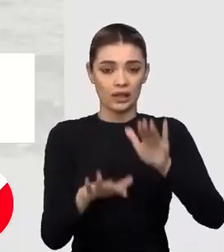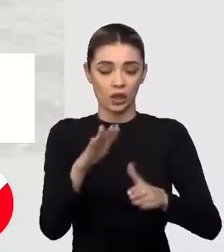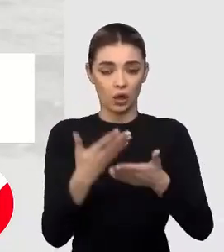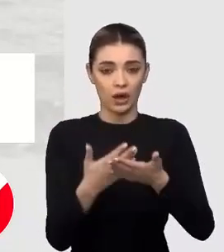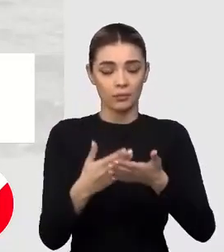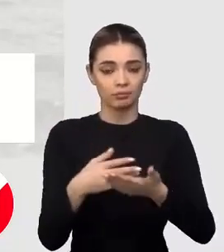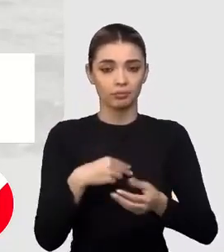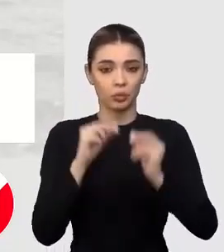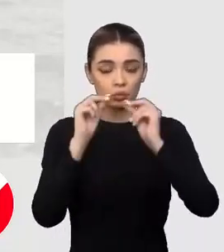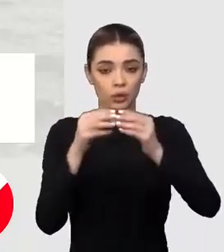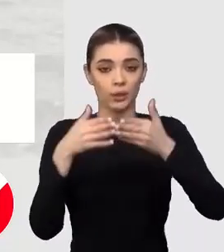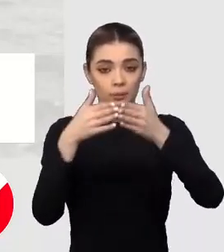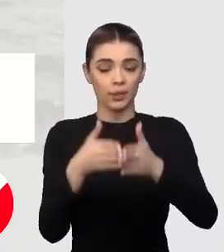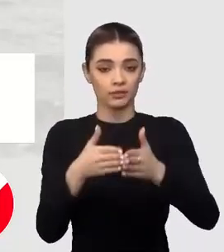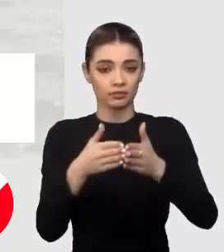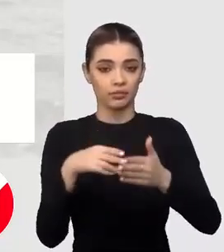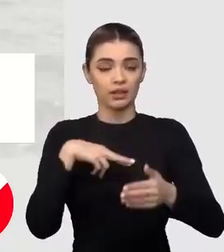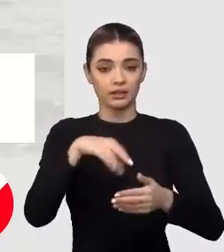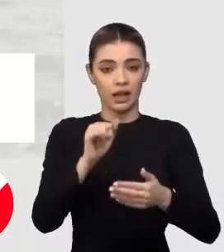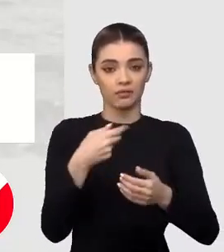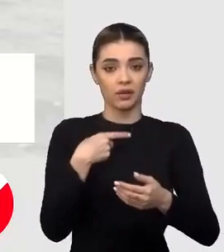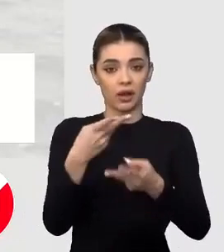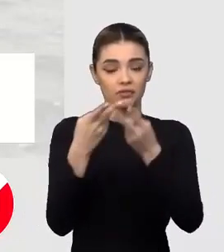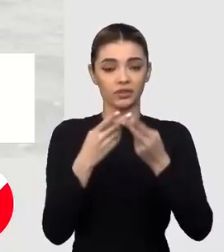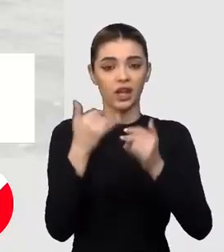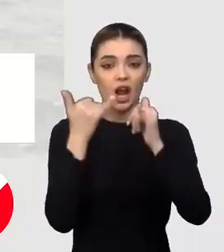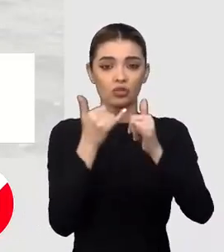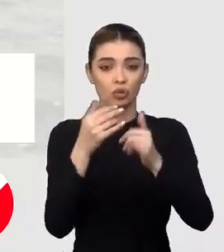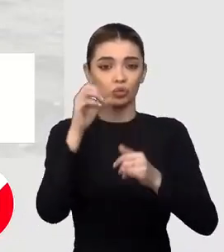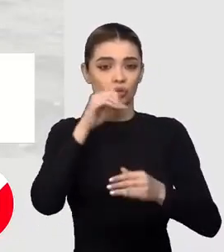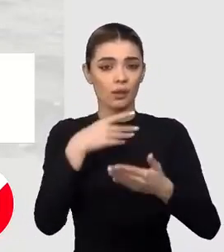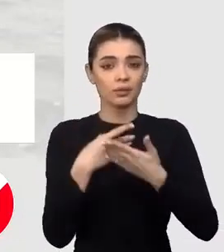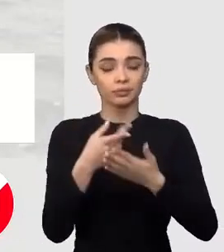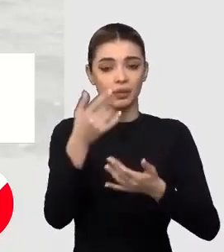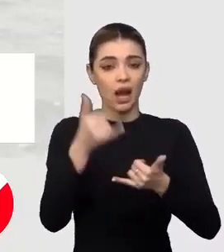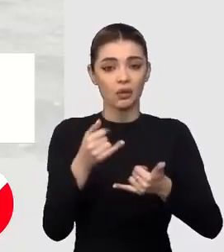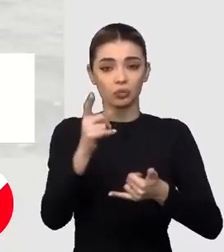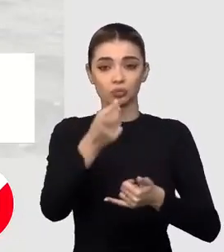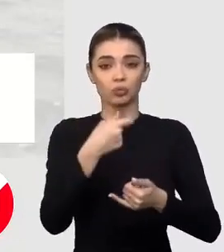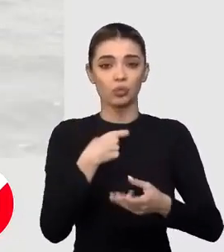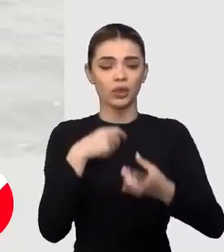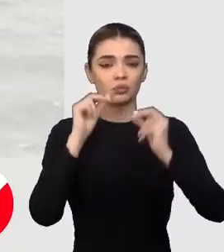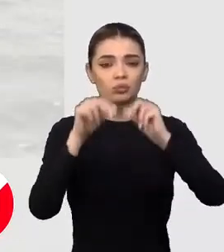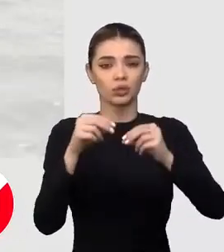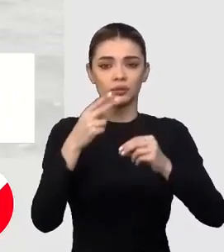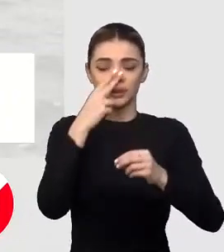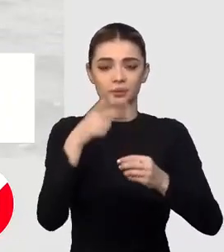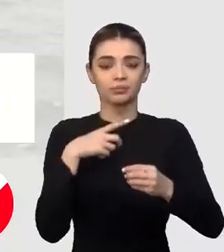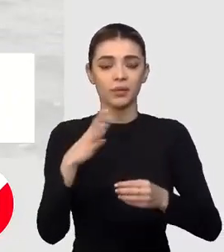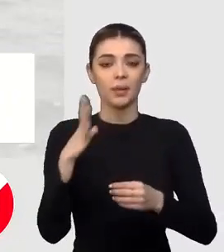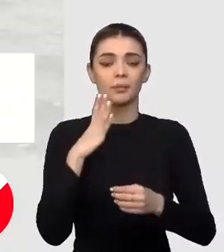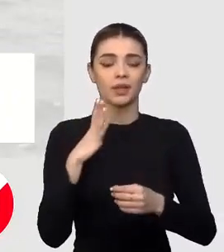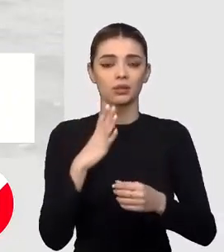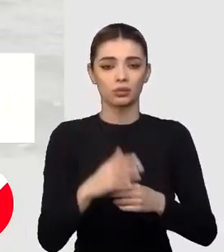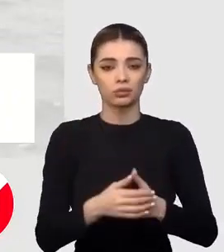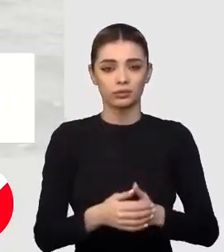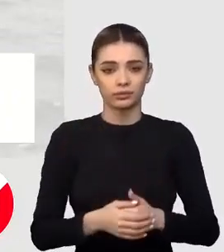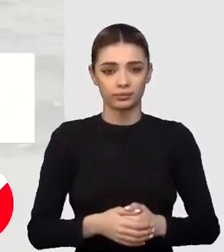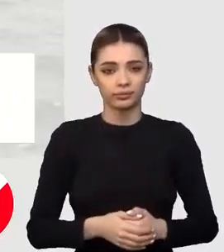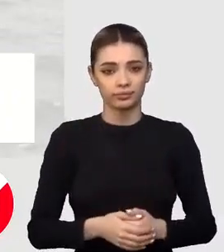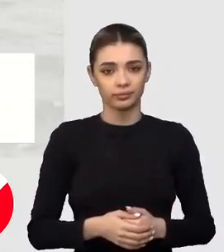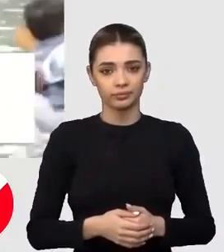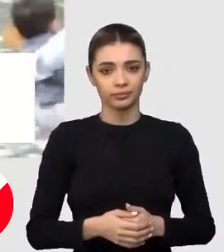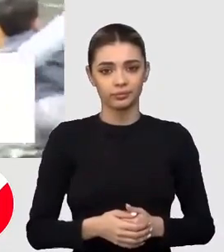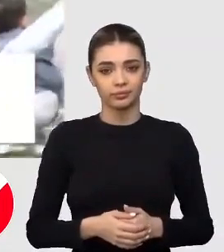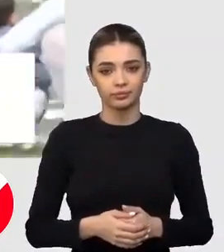27,2 kg de marfă. Nava vine în ajutorul navigatorilor care de acum nu vor mai fi puși sub presiunea pericolului.